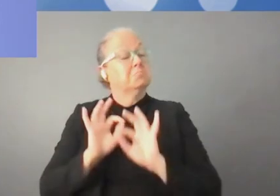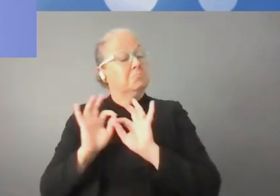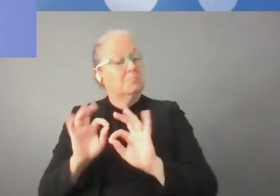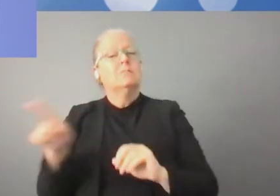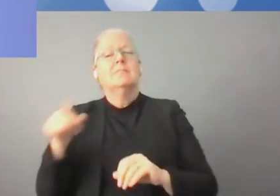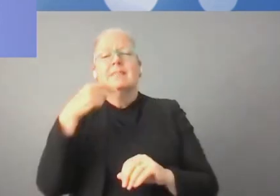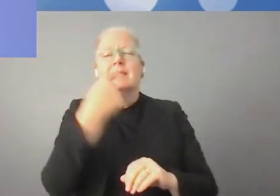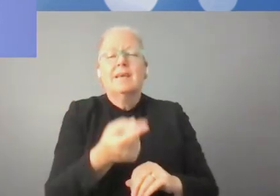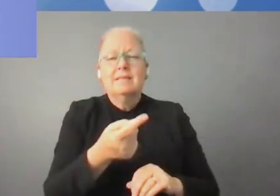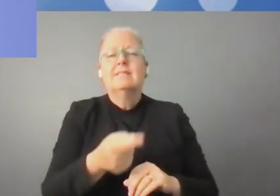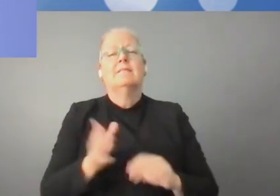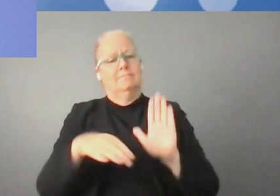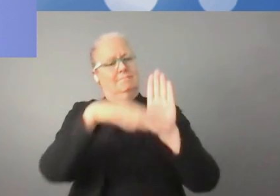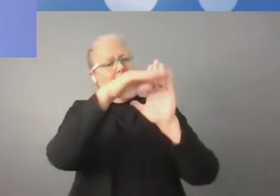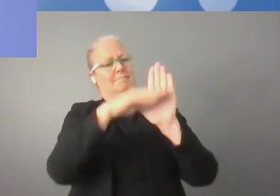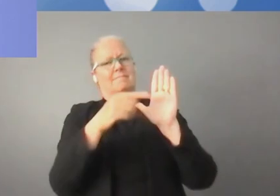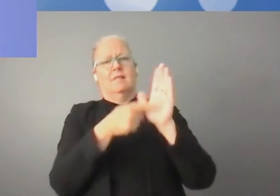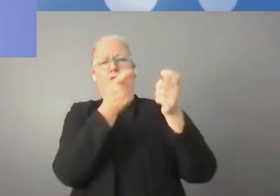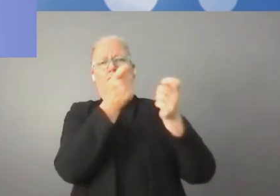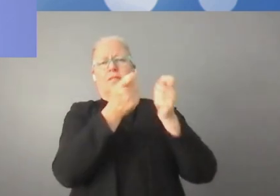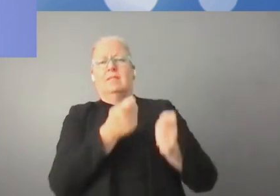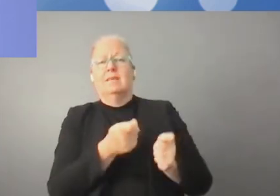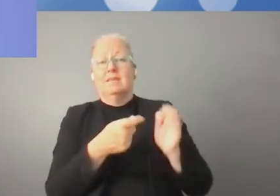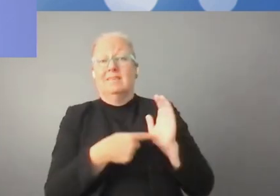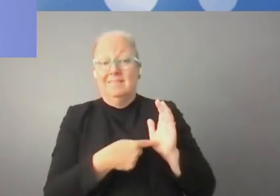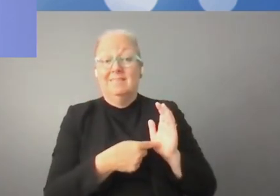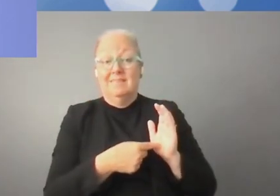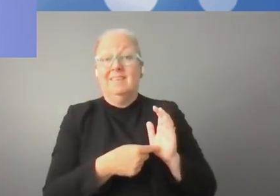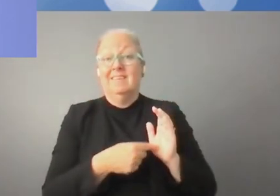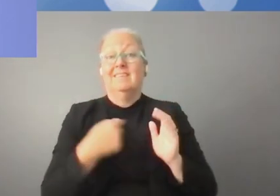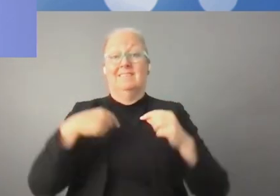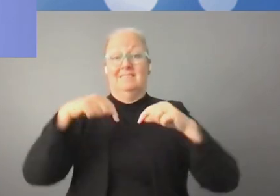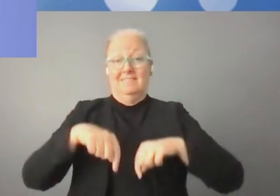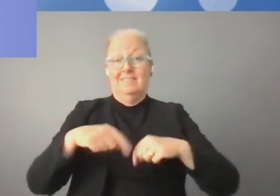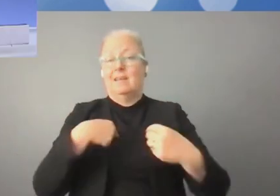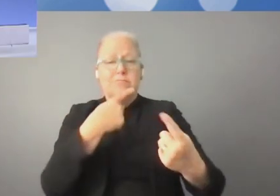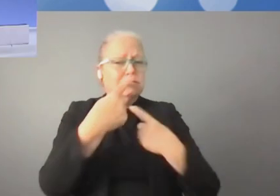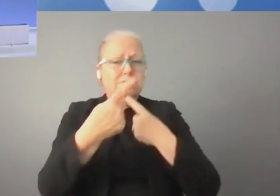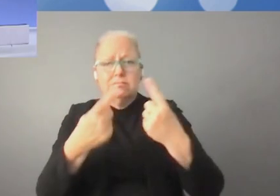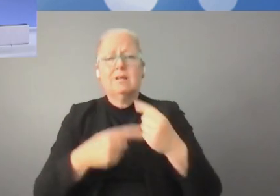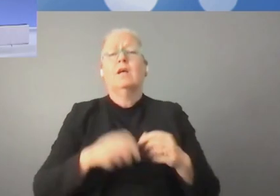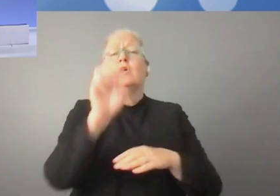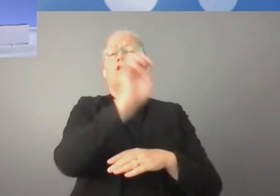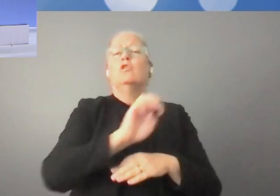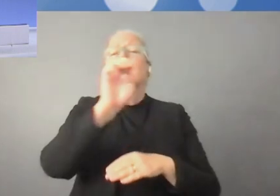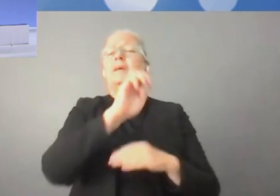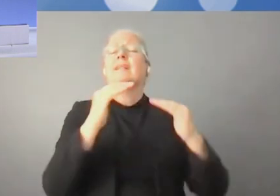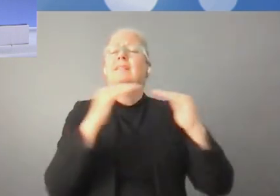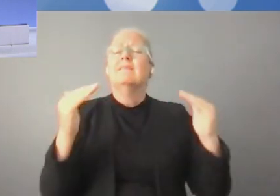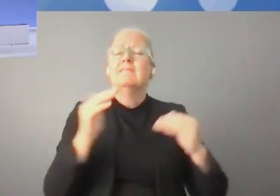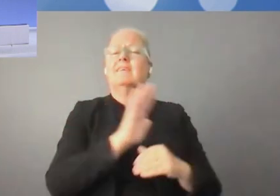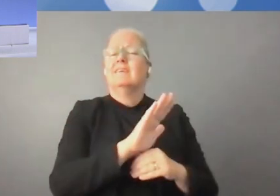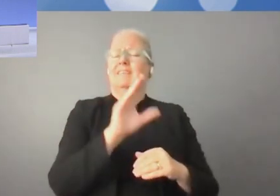Merci beaucoup. Un commentaire très important concernant les nouvelles réglementations. Nous allons